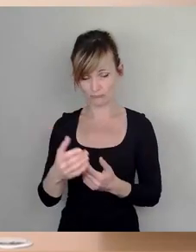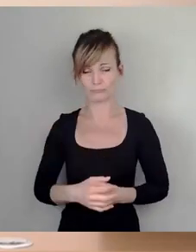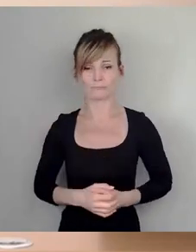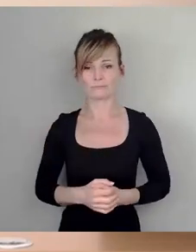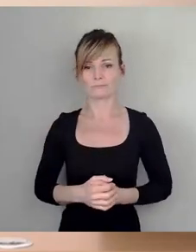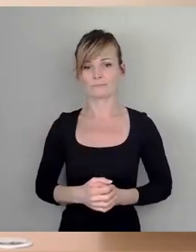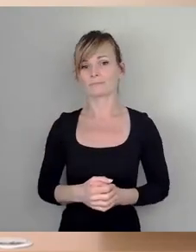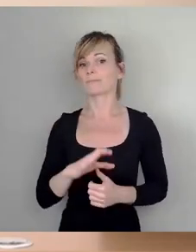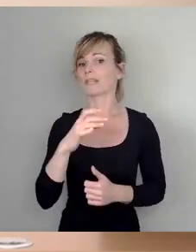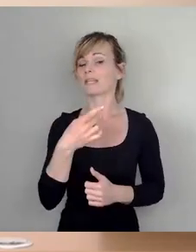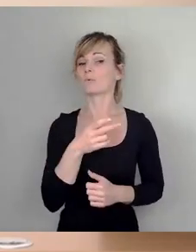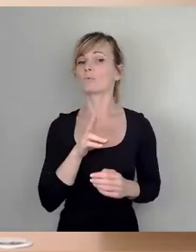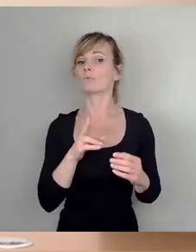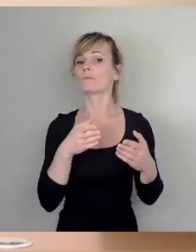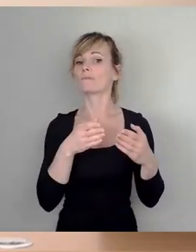CDU-Fraktion.